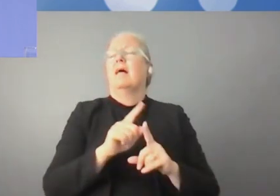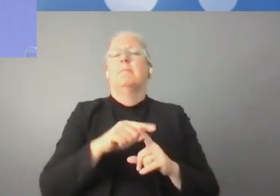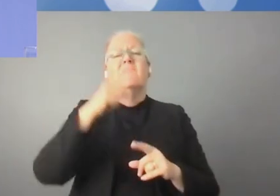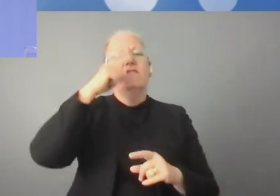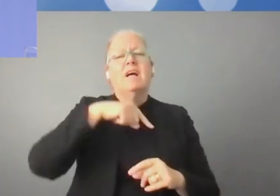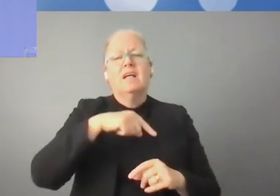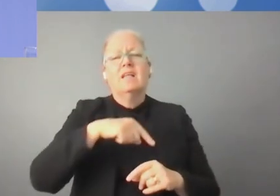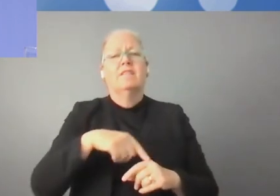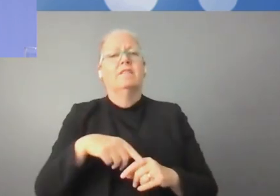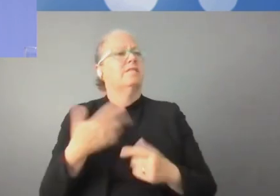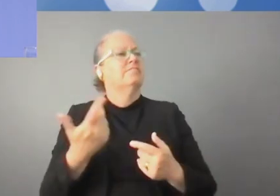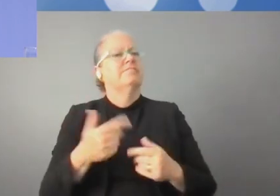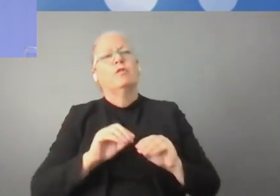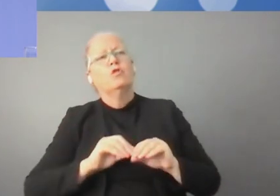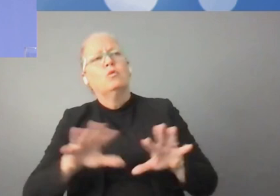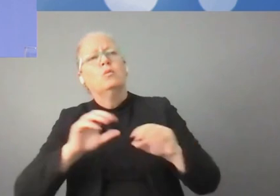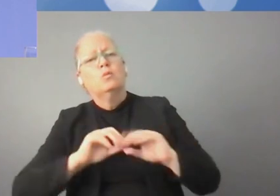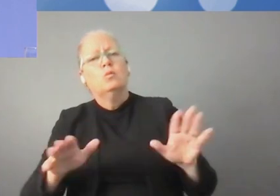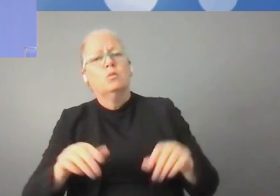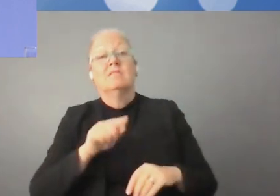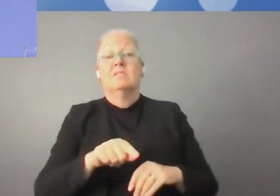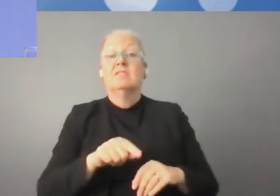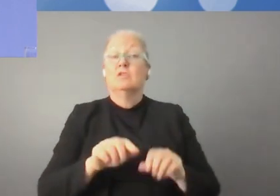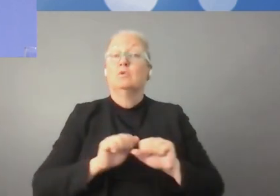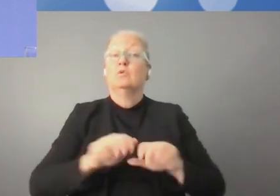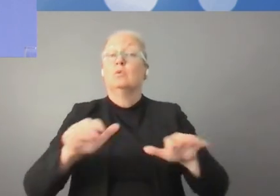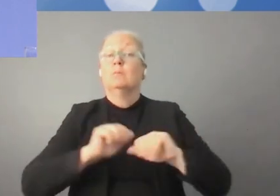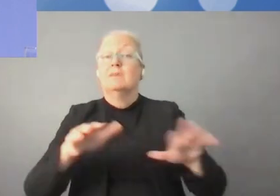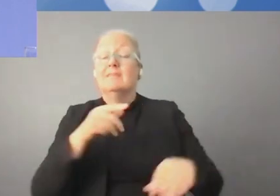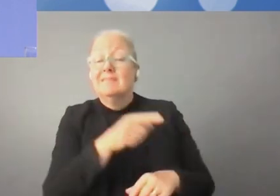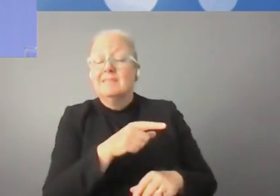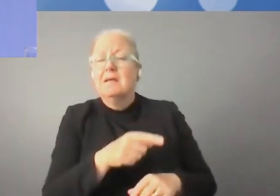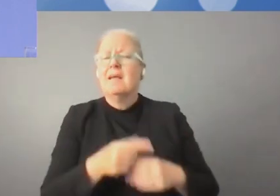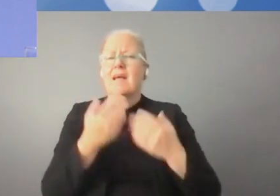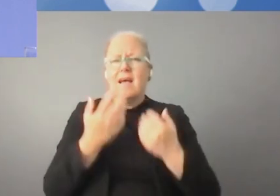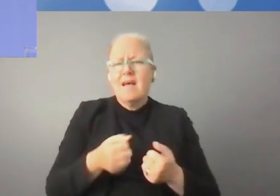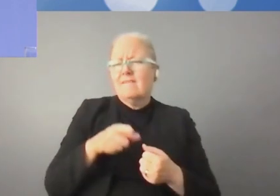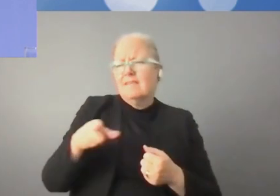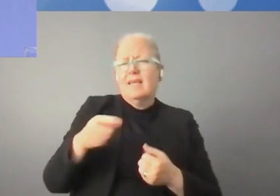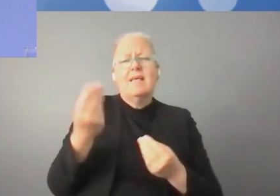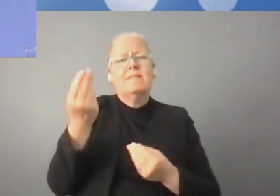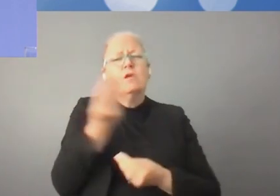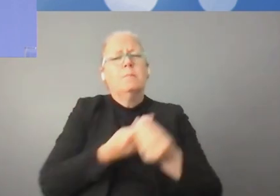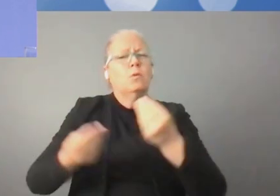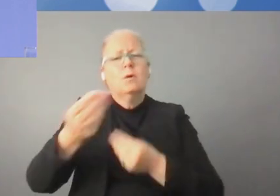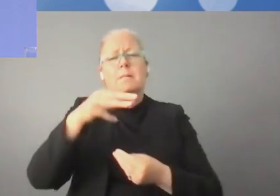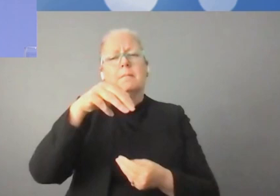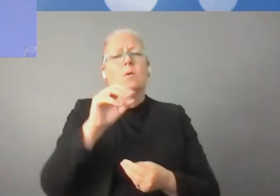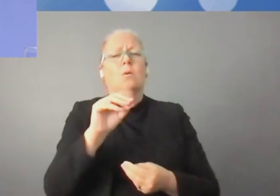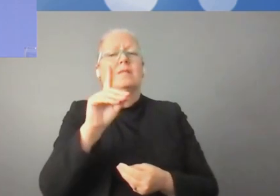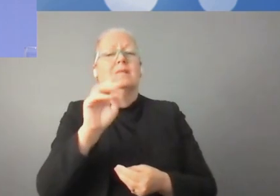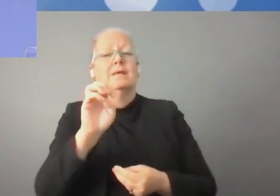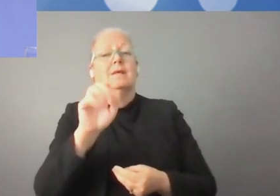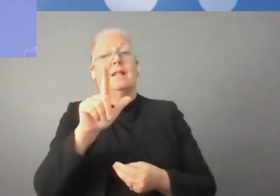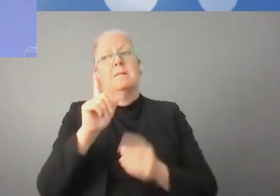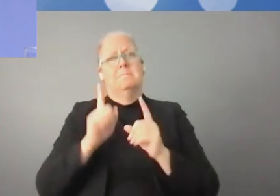Mais après tout, on a régulé l'industrie, a régulé l'automobile, on a régulé l'aviation, on a régulé en fait la plupart des grands secteurs industriels, il